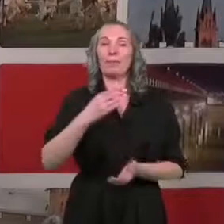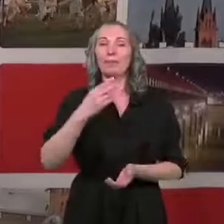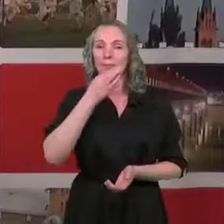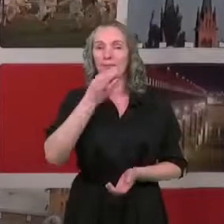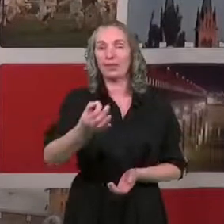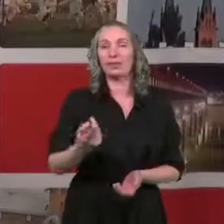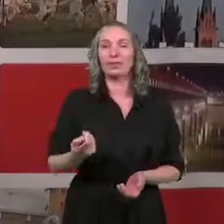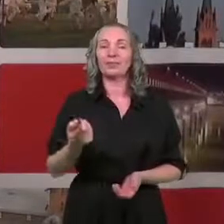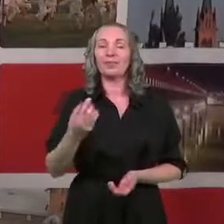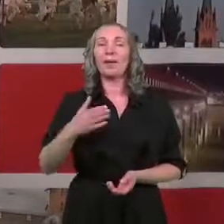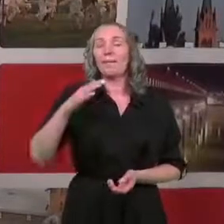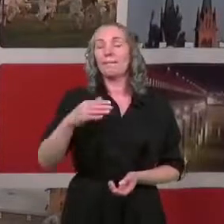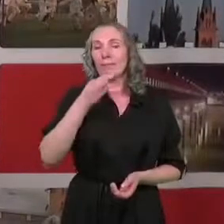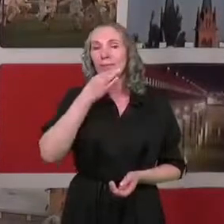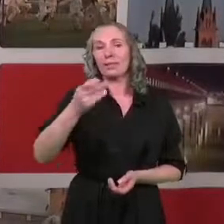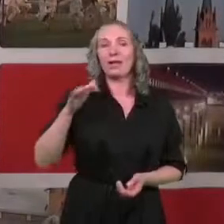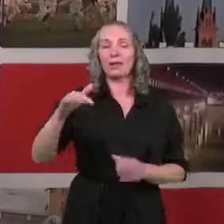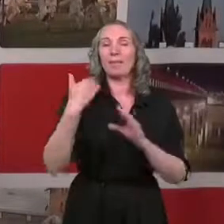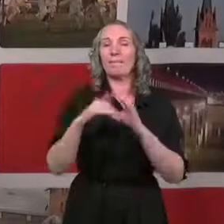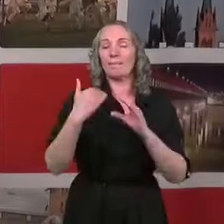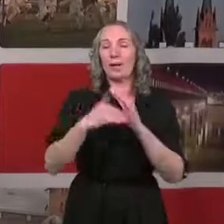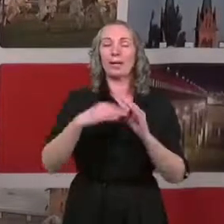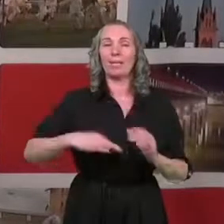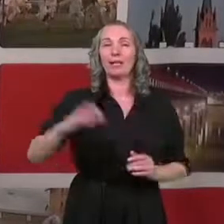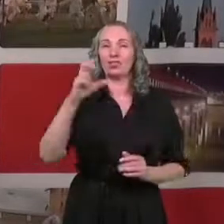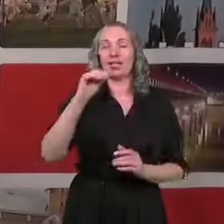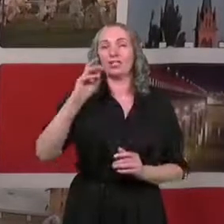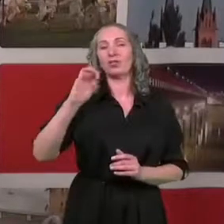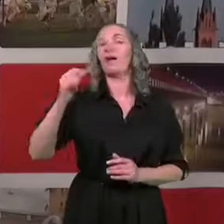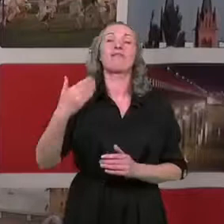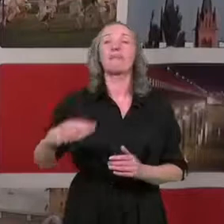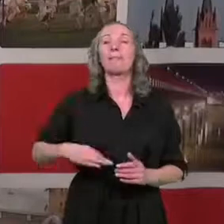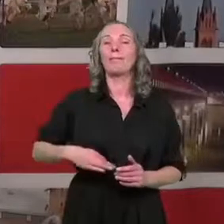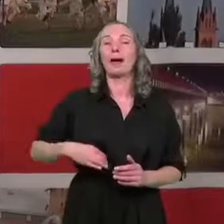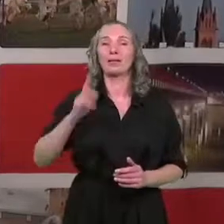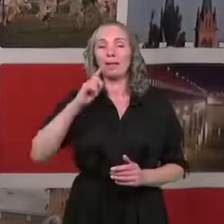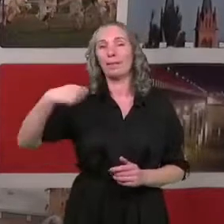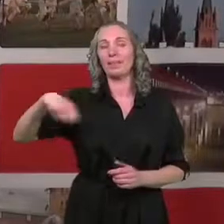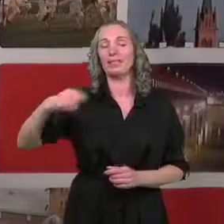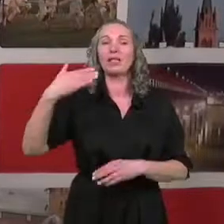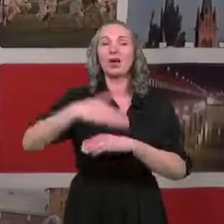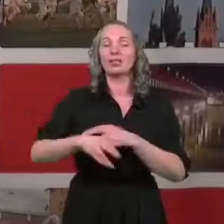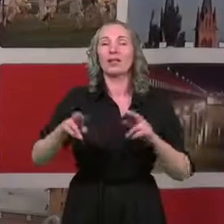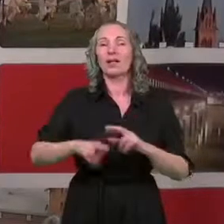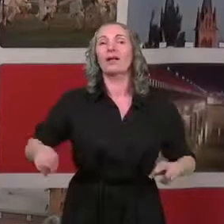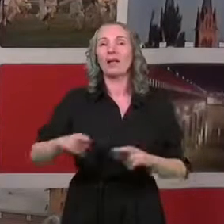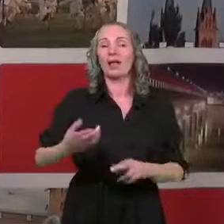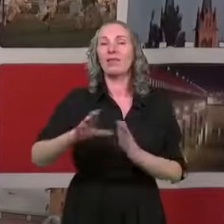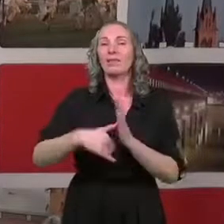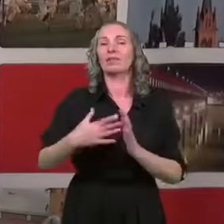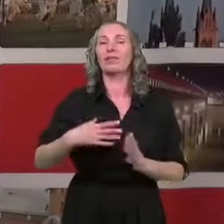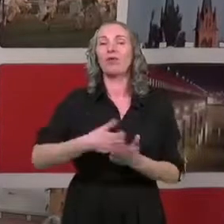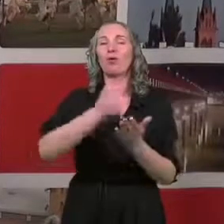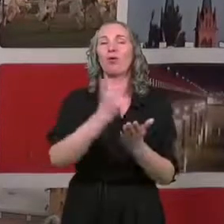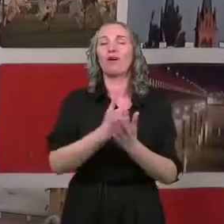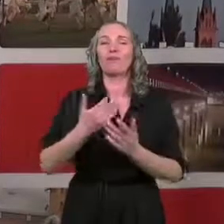Pytanie przesłane drogą mailową przez pana Czesława. Panie Prezydencie, na ostatniej sesji Rady Miasta podjęto uchwałę w